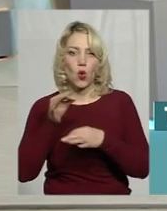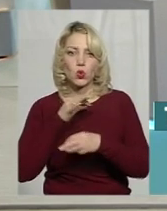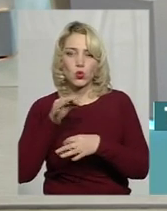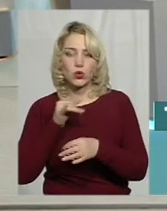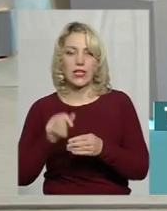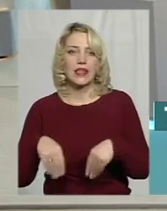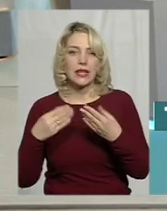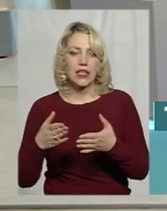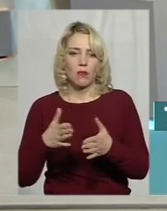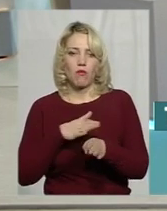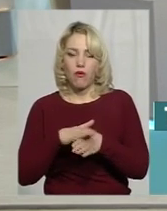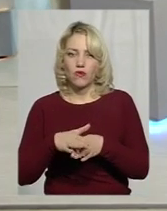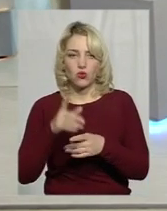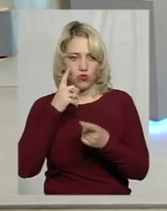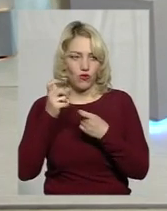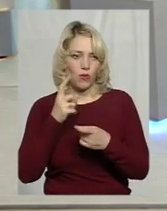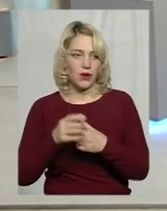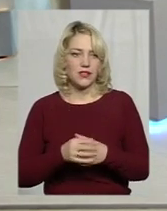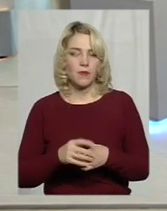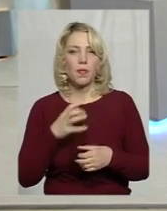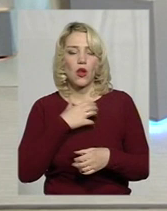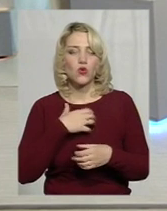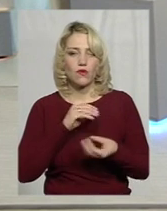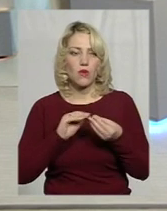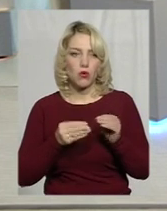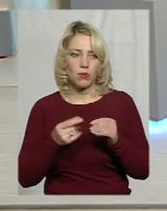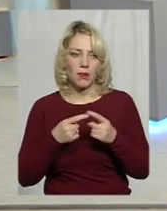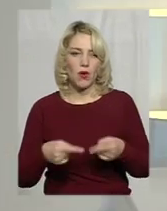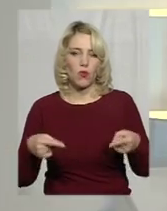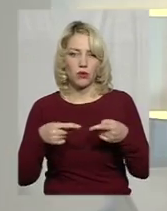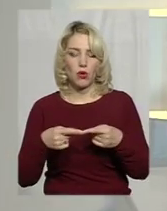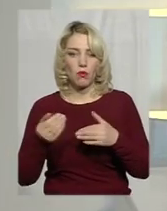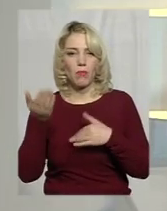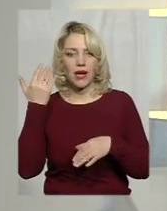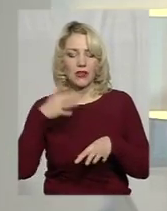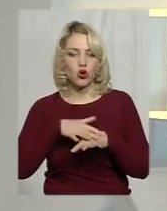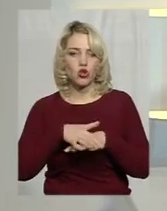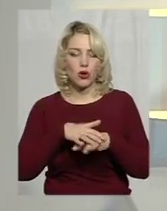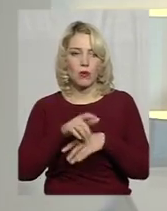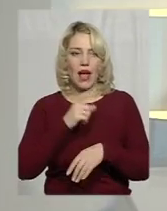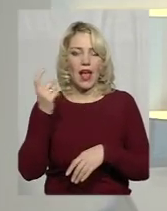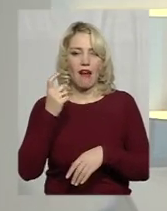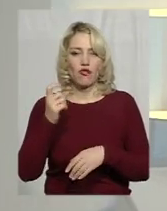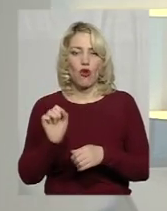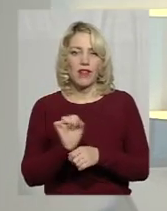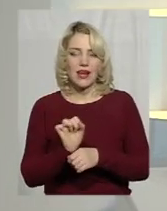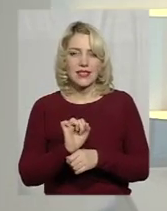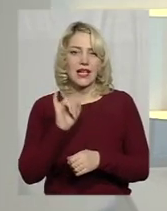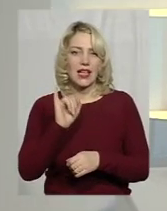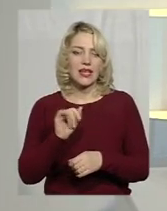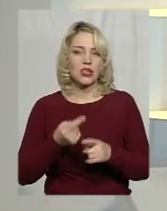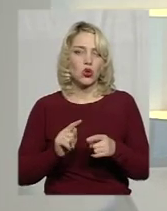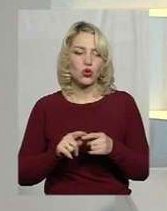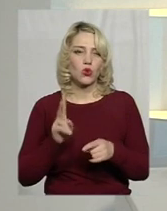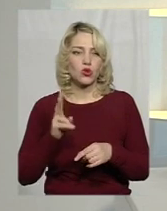повністю вичерпну інформацію. основна проблема в оцінне відповідності попереднього розрахунку автовласника і тої суми, яку